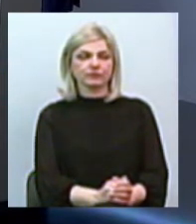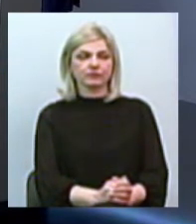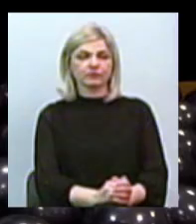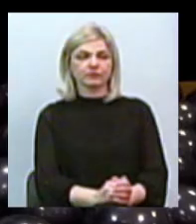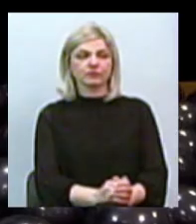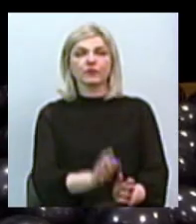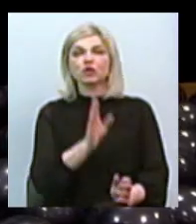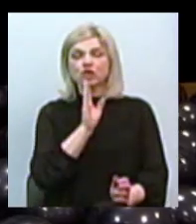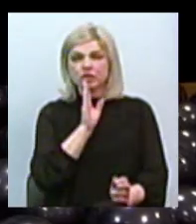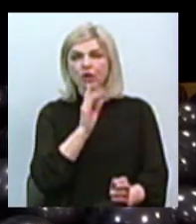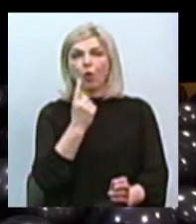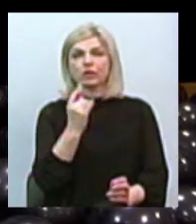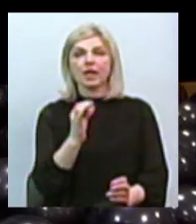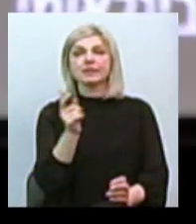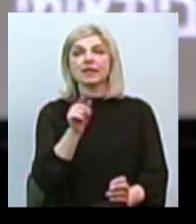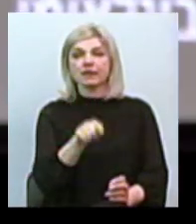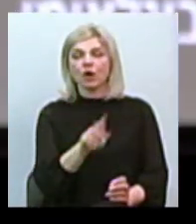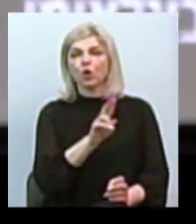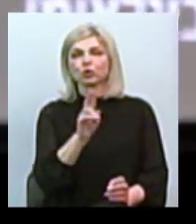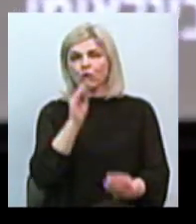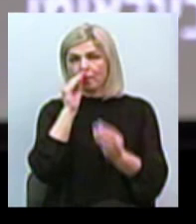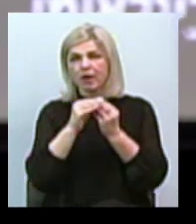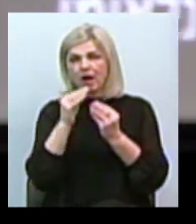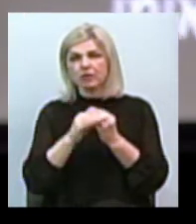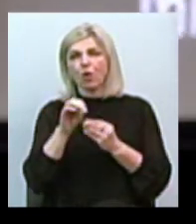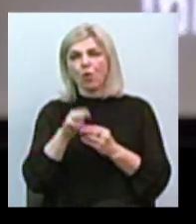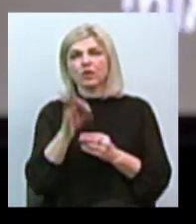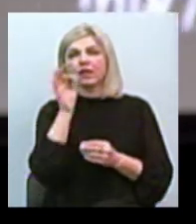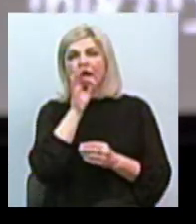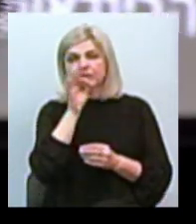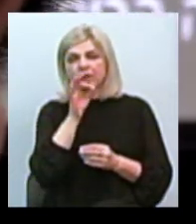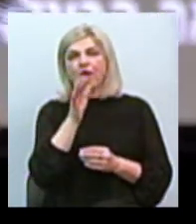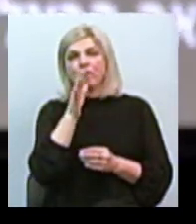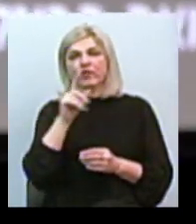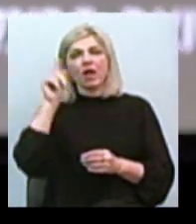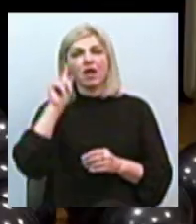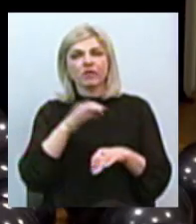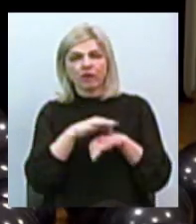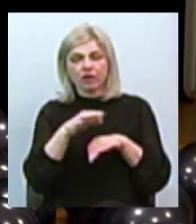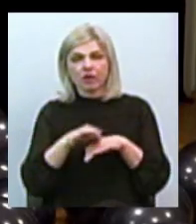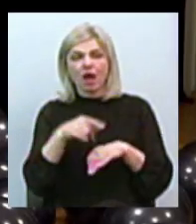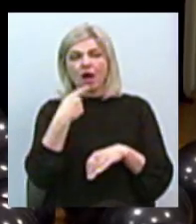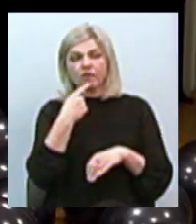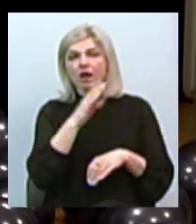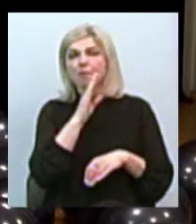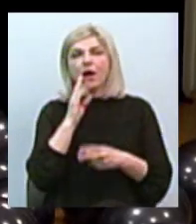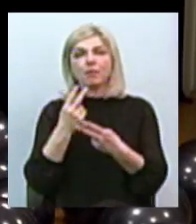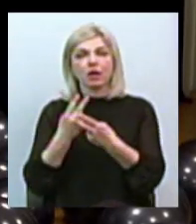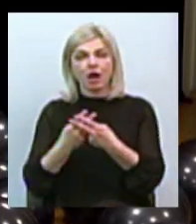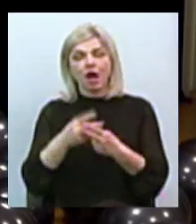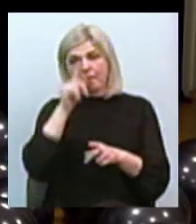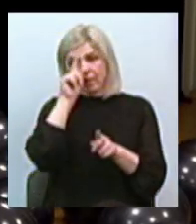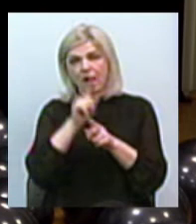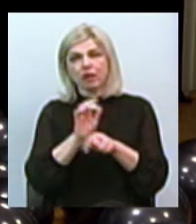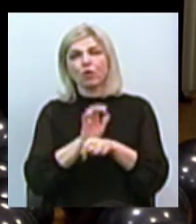Людмила Дерев'янко – одна з тих, хто переховувалася від німців під час Голокосту. Говорить, маму заарештували, брата відвезли до Німеччини.